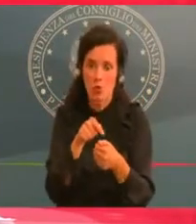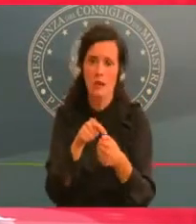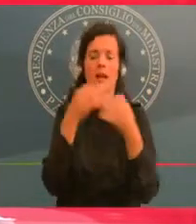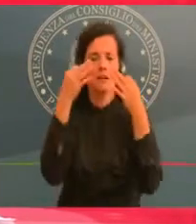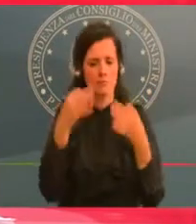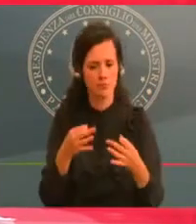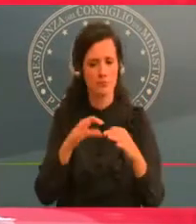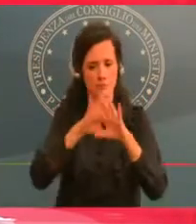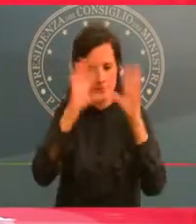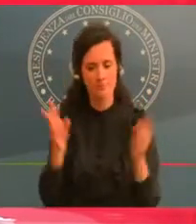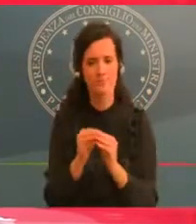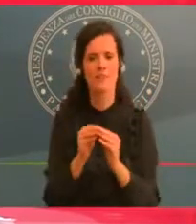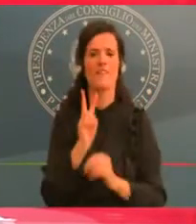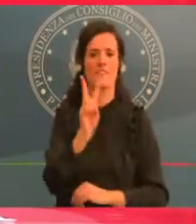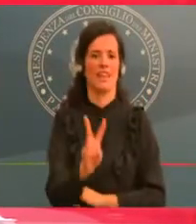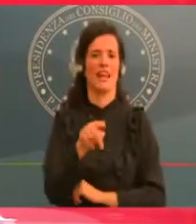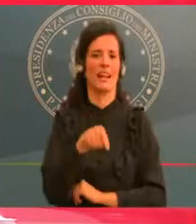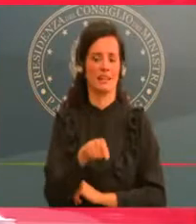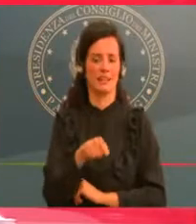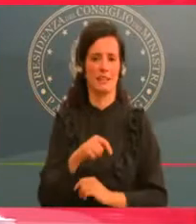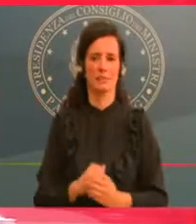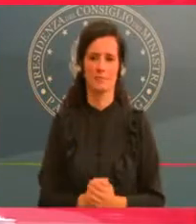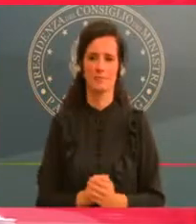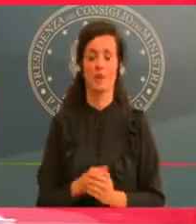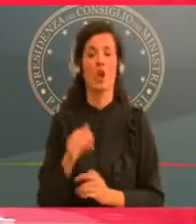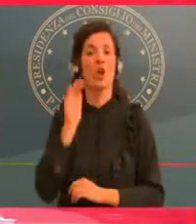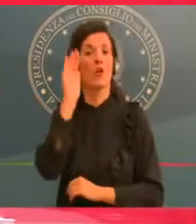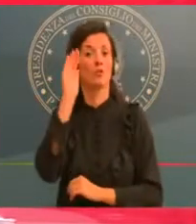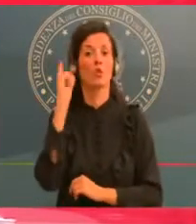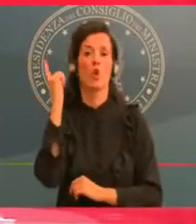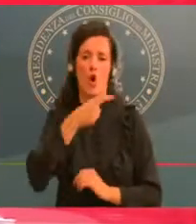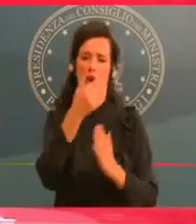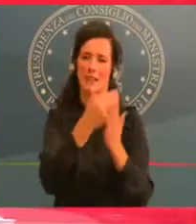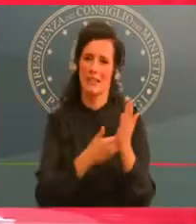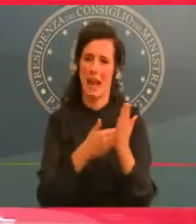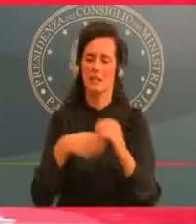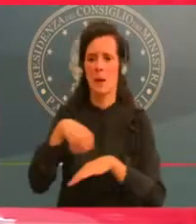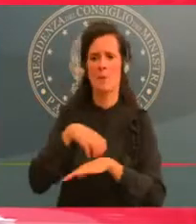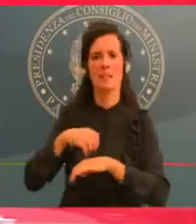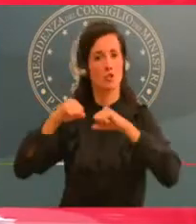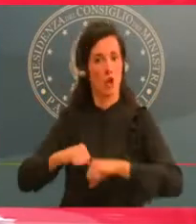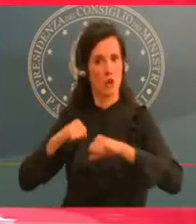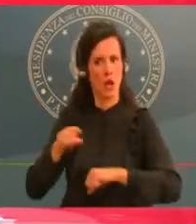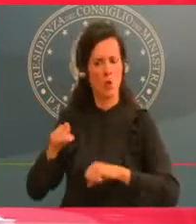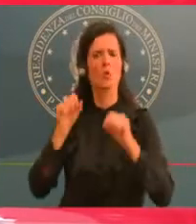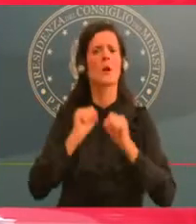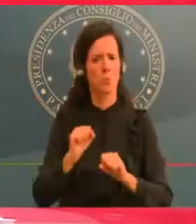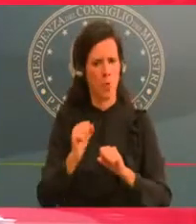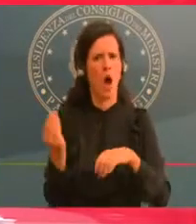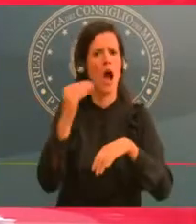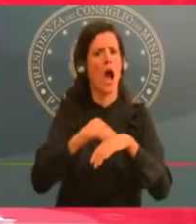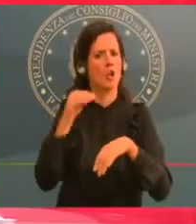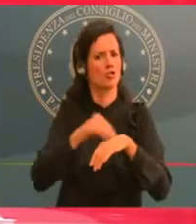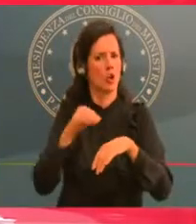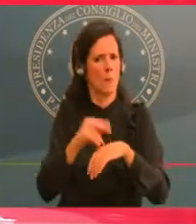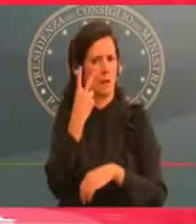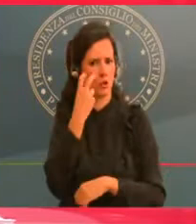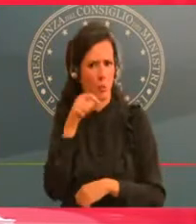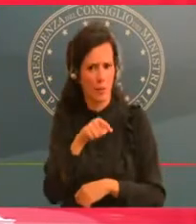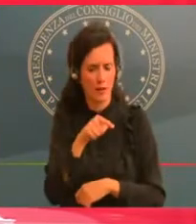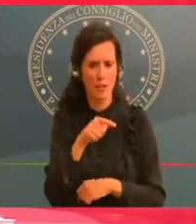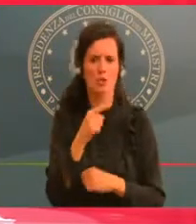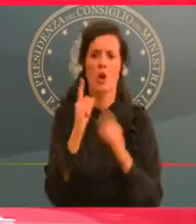aggiornamenti sulla condizione di rischio in cui si trovano le varie regioni. E le ordinanze del Ministro della Salute non